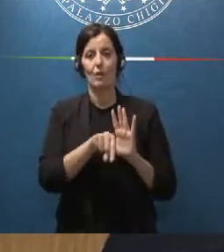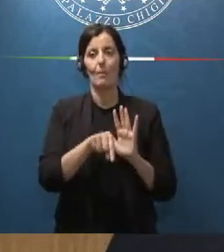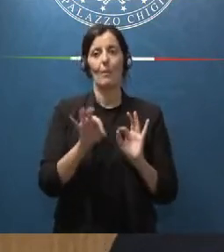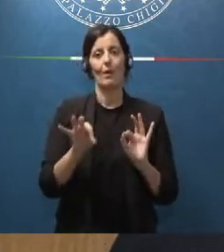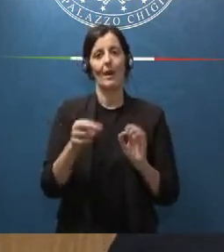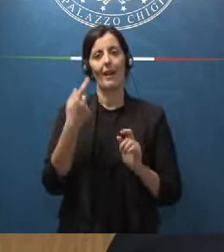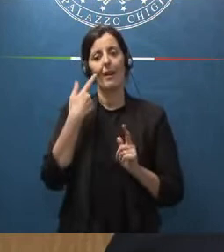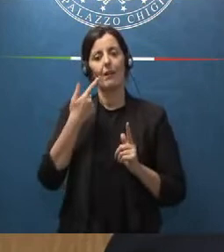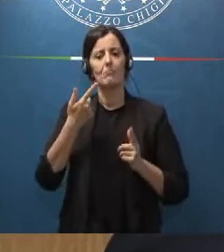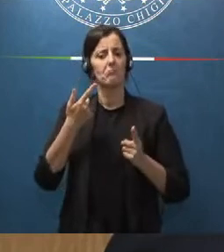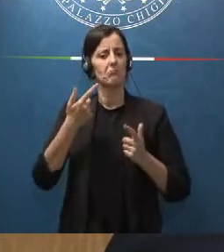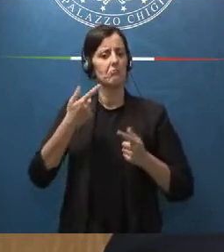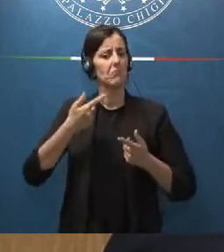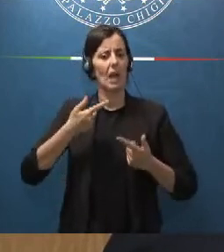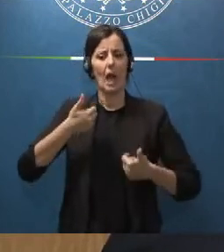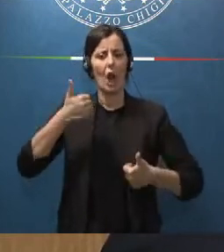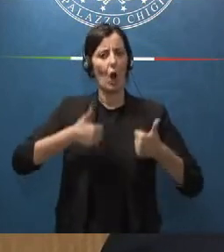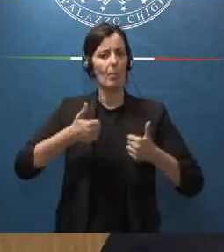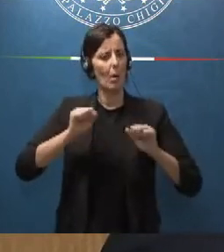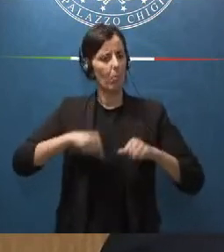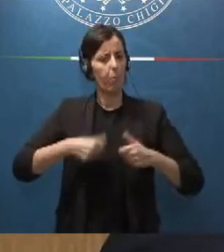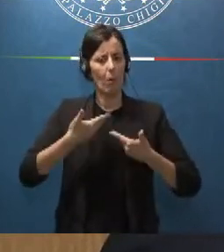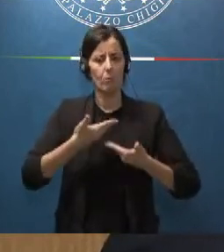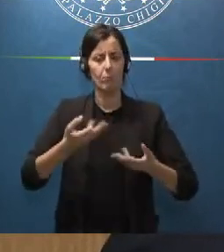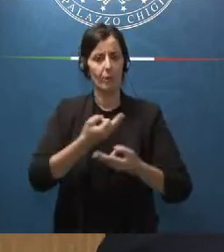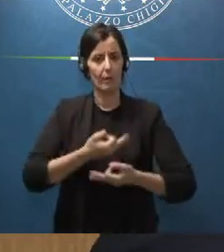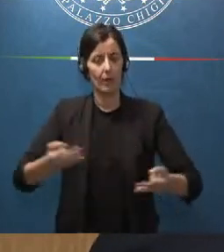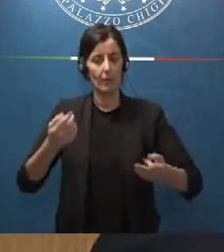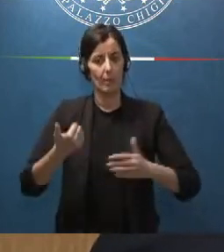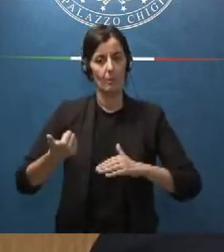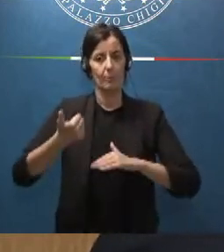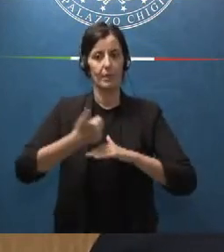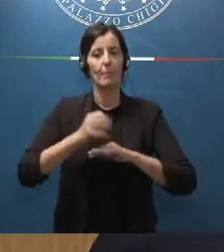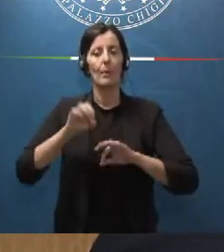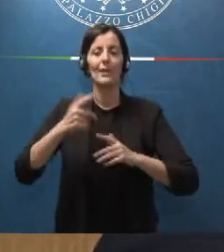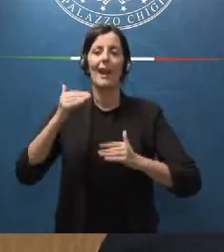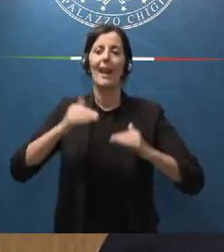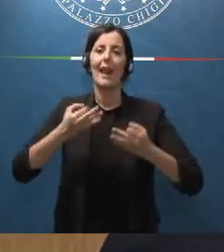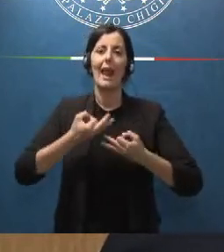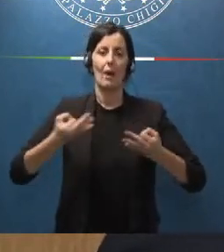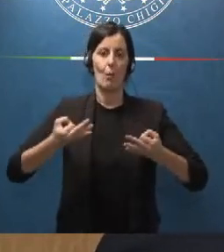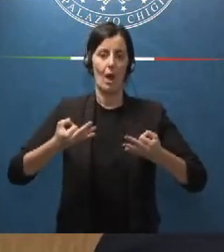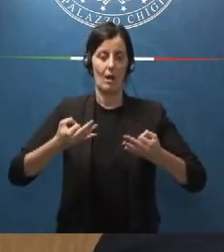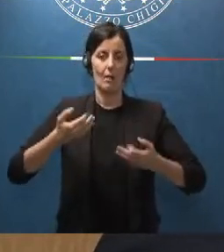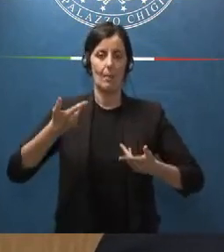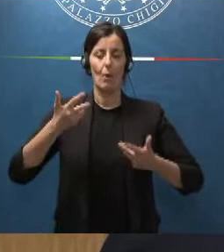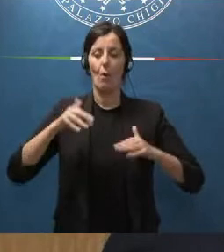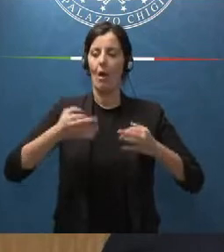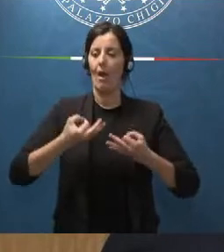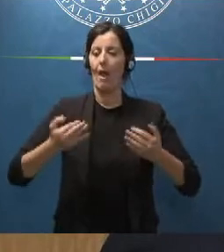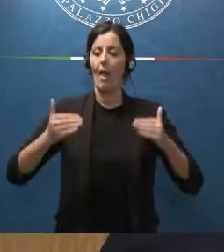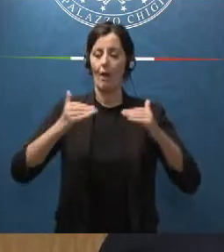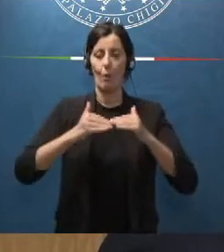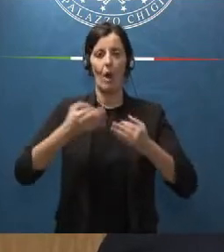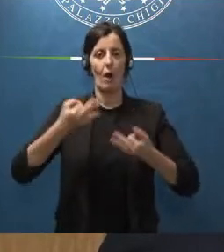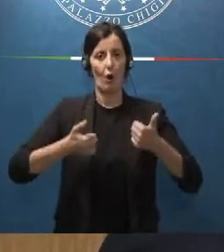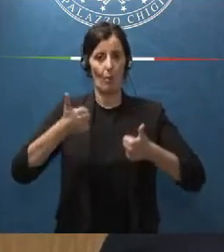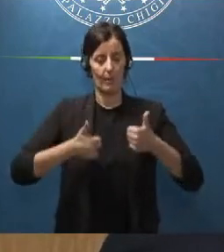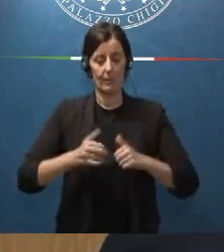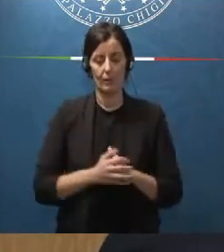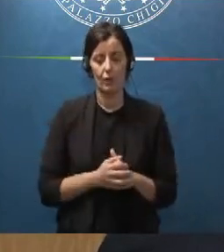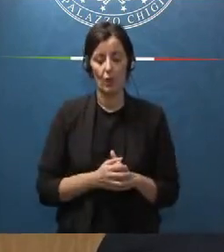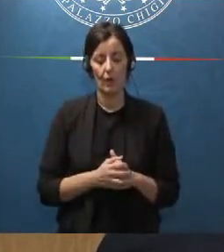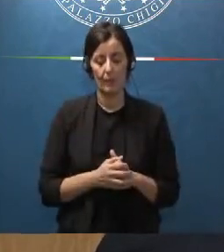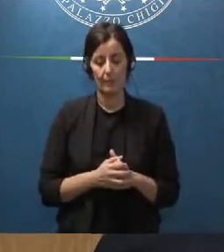del regolare svolgimento della competizione ovvero della supremazia dell'equa competizione uscendo da questo